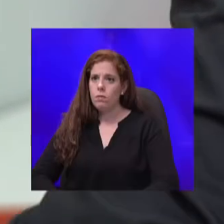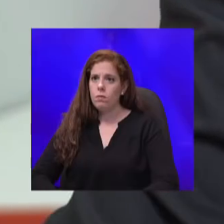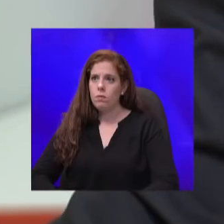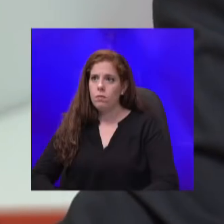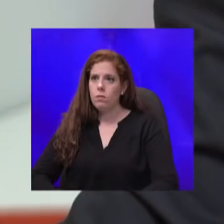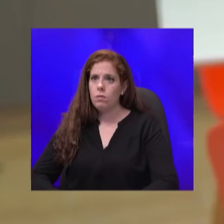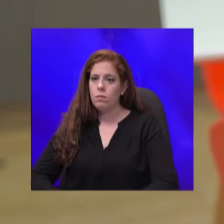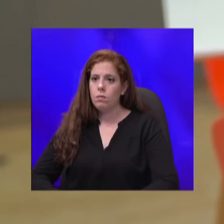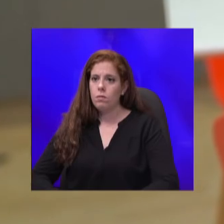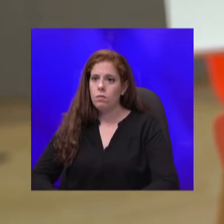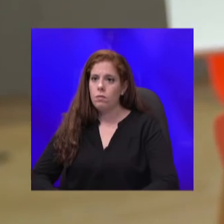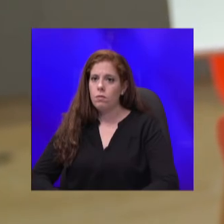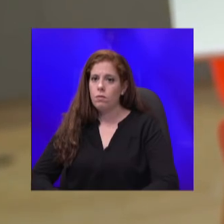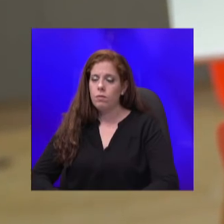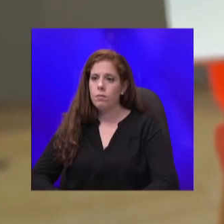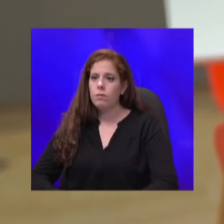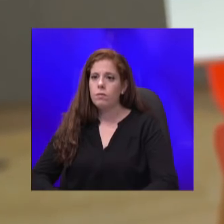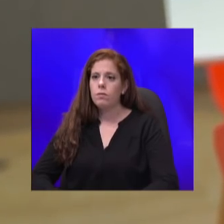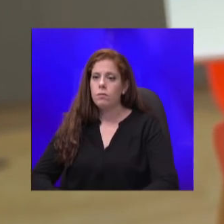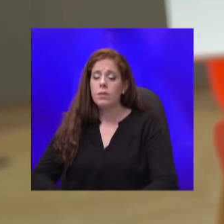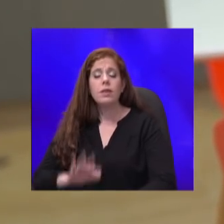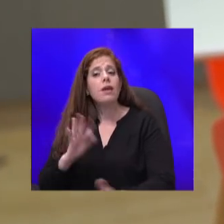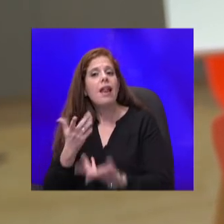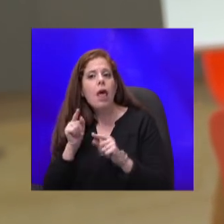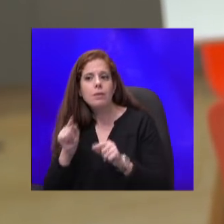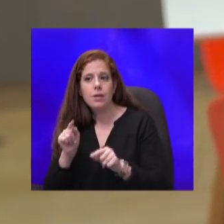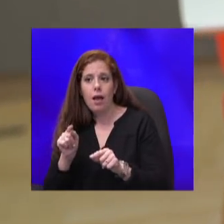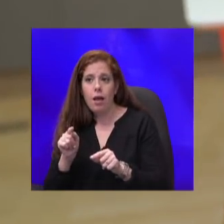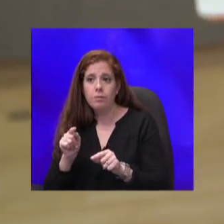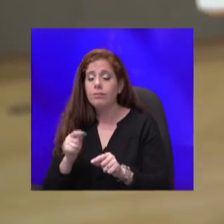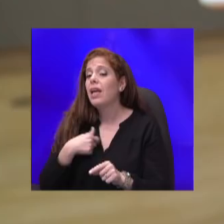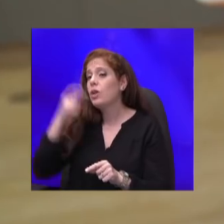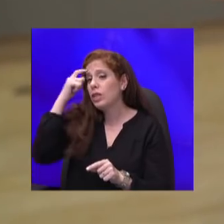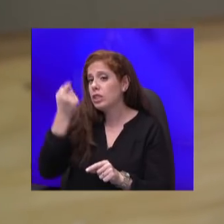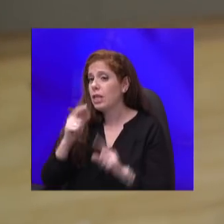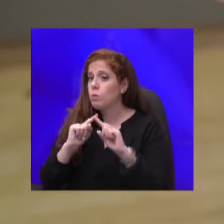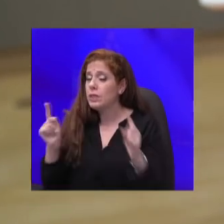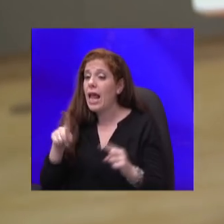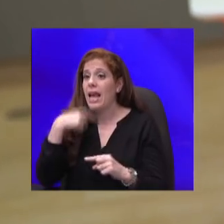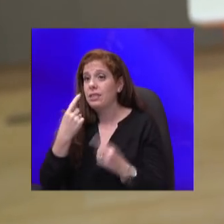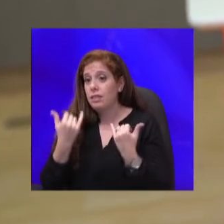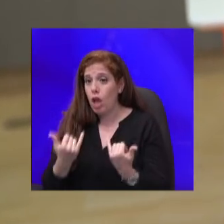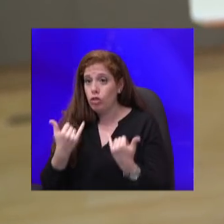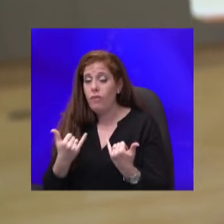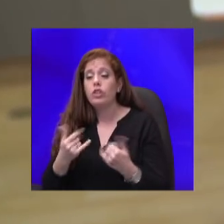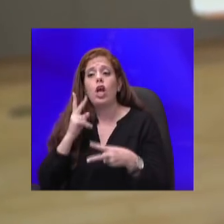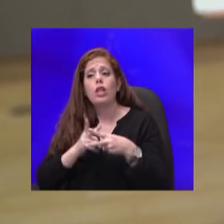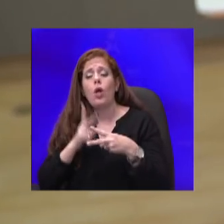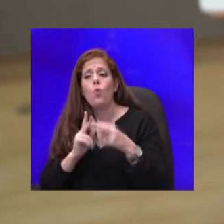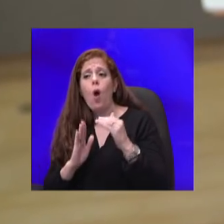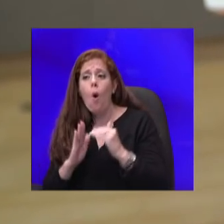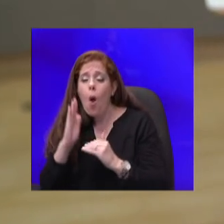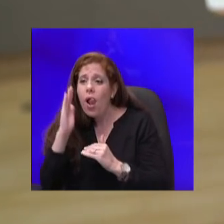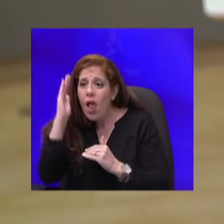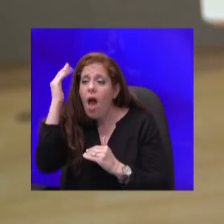שהמשק יוכל לצמוח בעתיד? למה זה ככה? אני יודע שזה קצת מוזר להגיד את זה עכשיו, כשאתה חלואה עולה והממשלה שוקלת עם לחזור אחורנית,